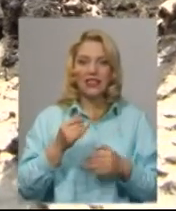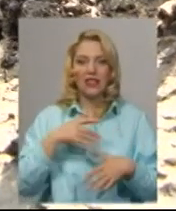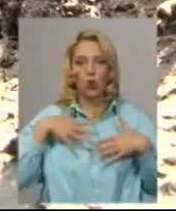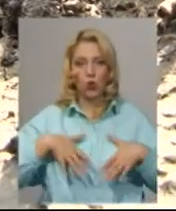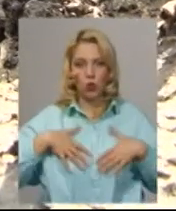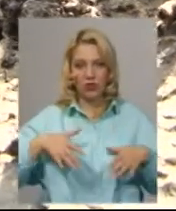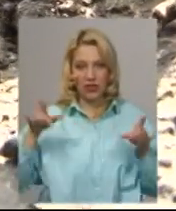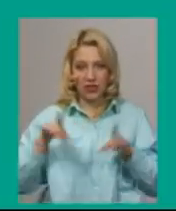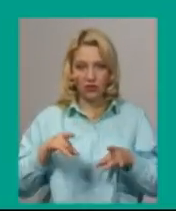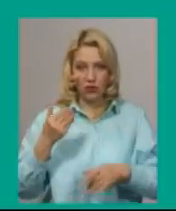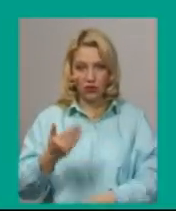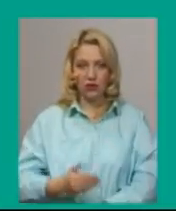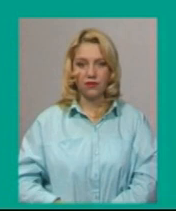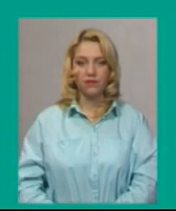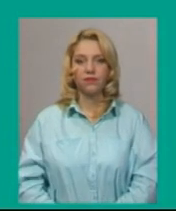Суспільному. Хмельниччина.